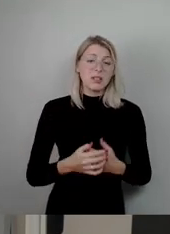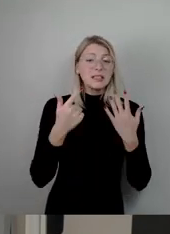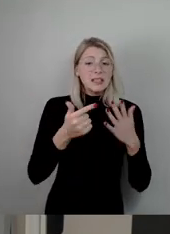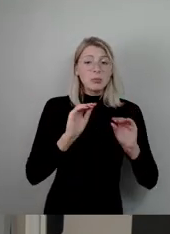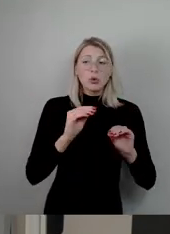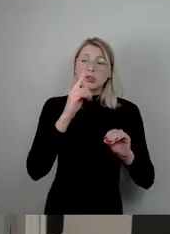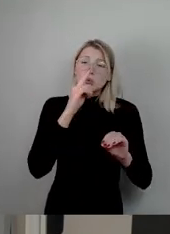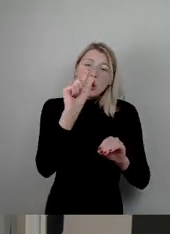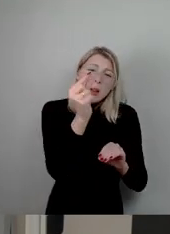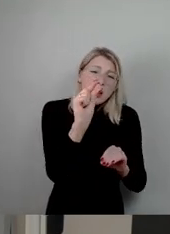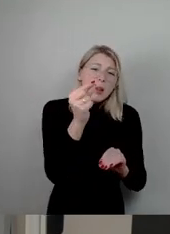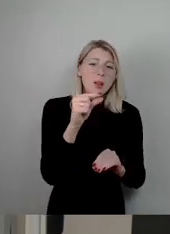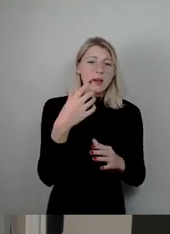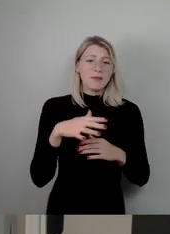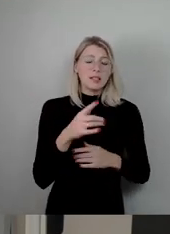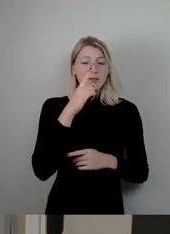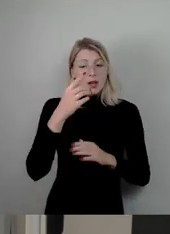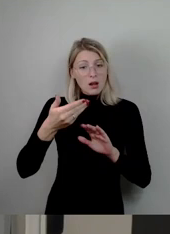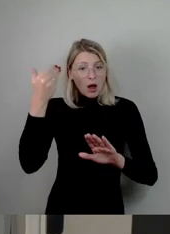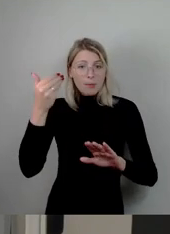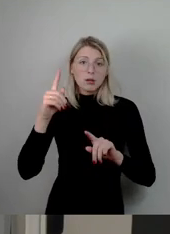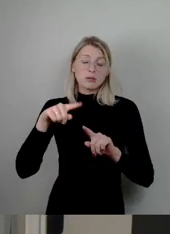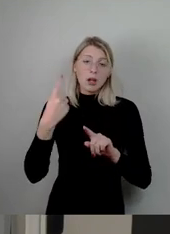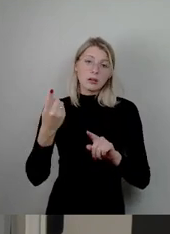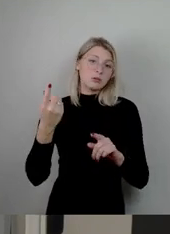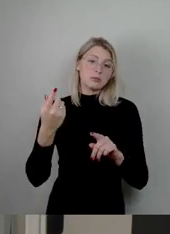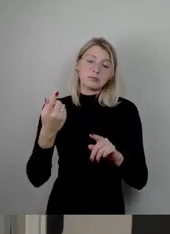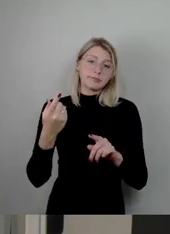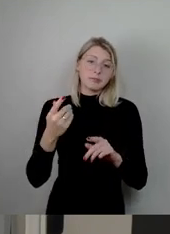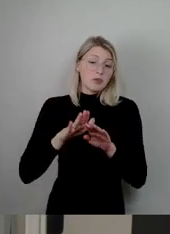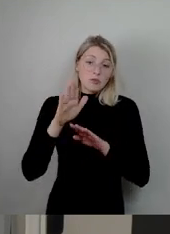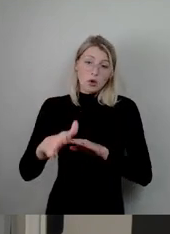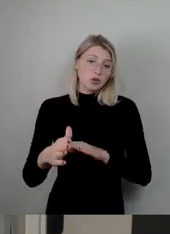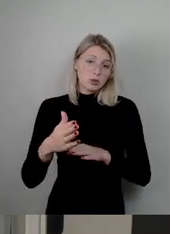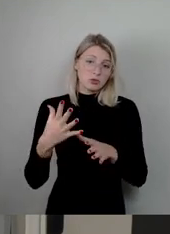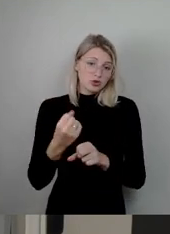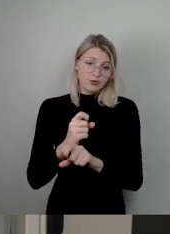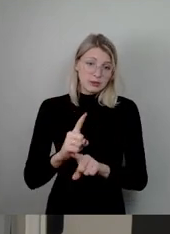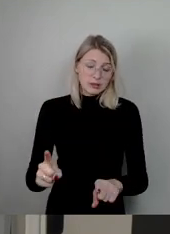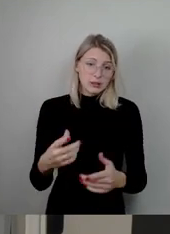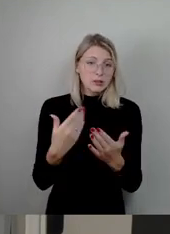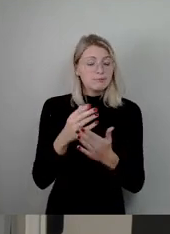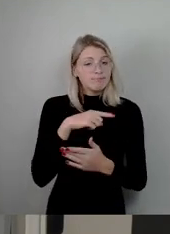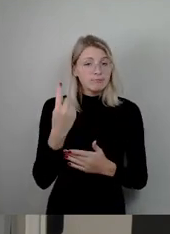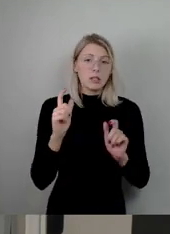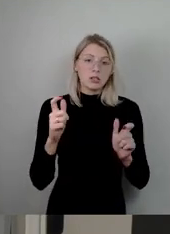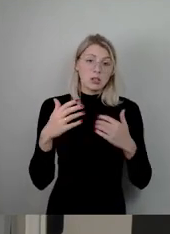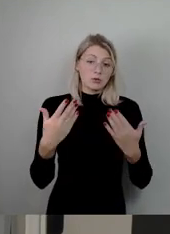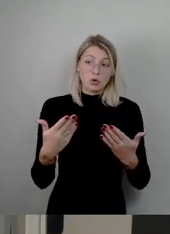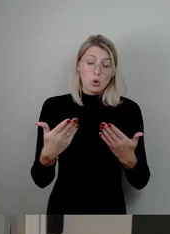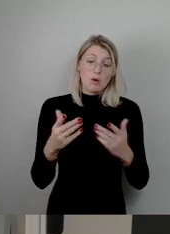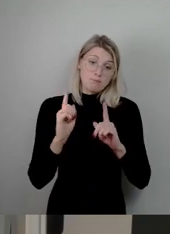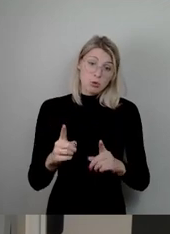das aussetzen, dann machen wir da gar keine Fortschritte. Und das können wir uns als Gesellschaft nicht leisten. Deswegen bitte